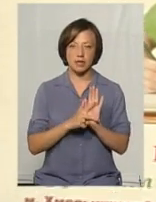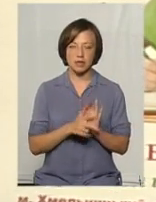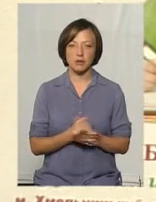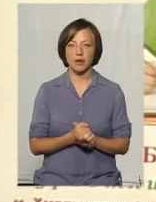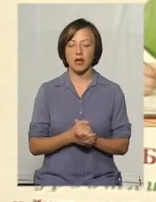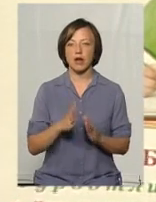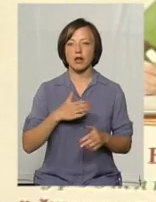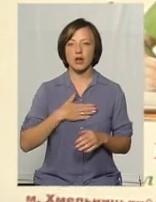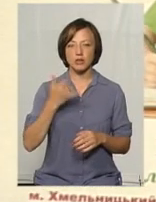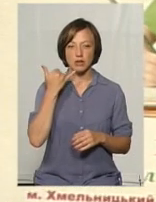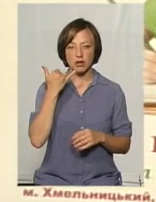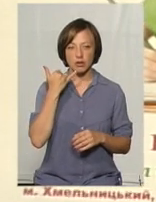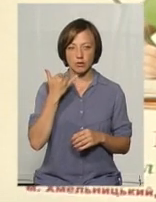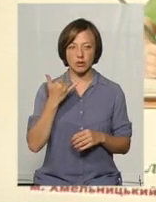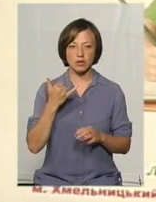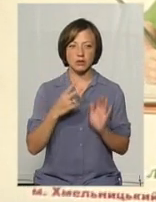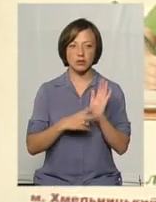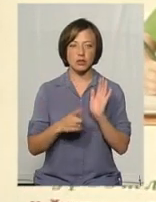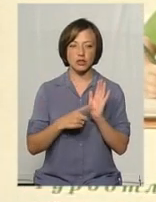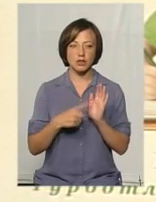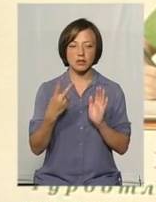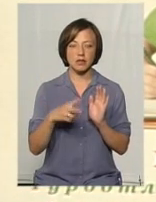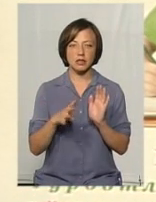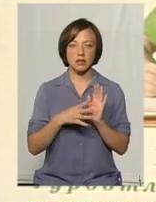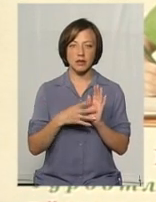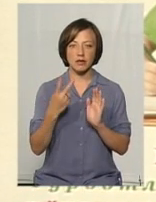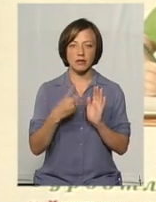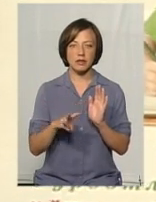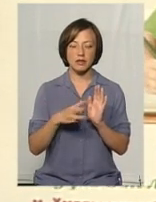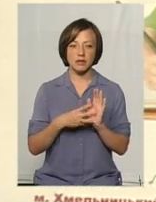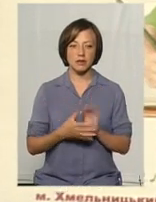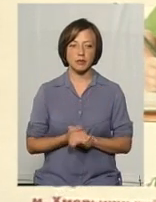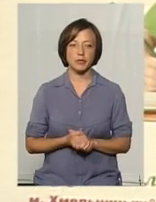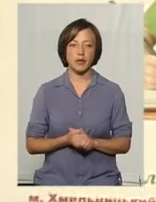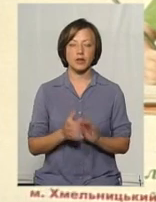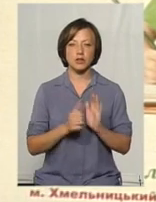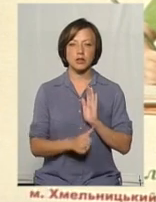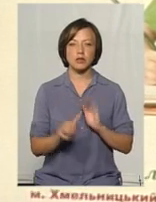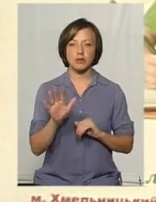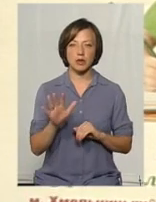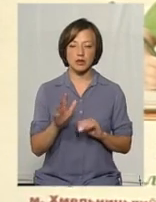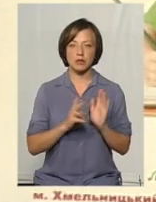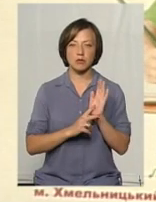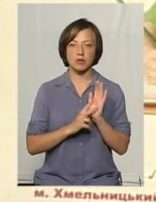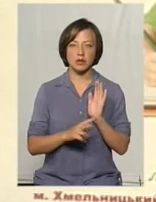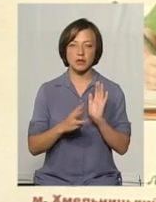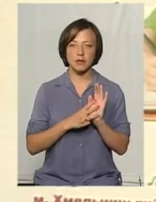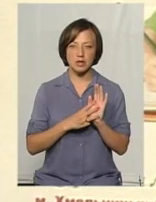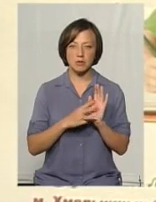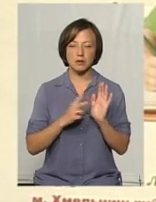Наші контактні телефони 76 29 28 65 78